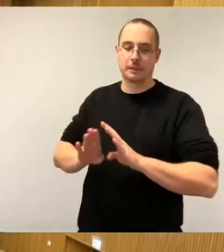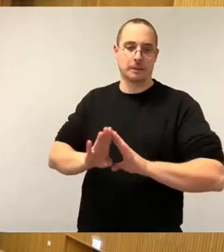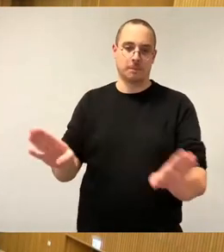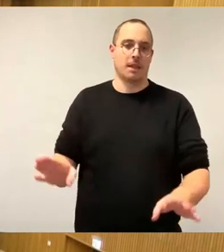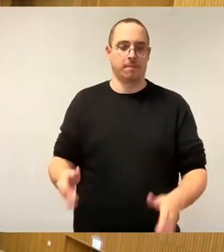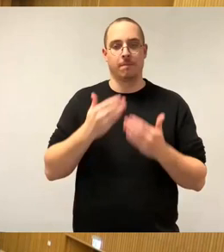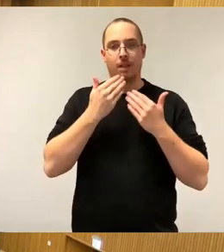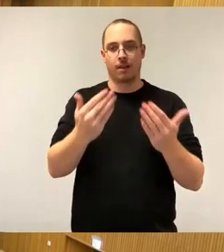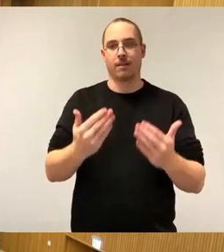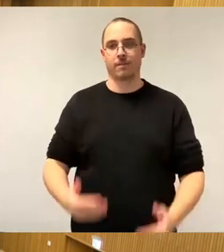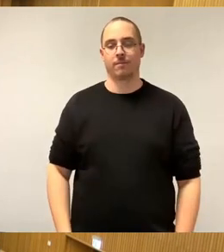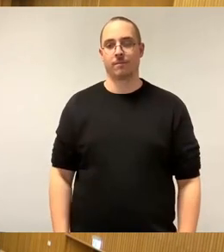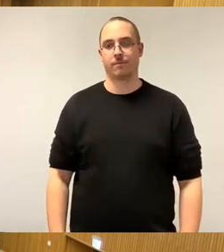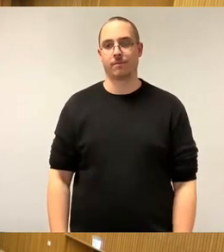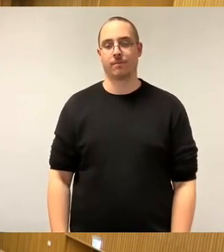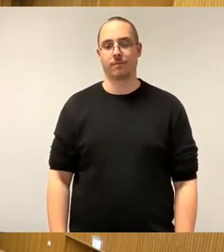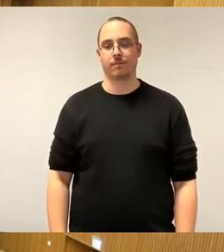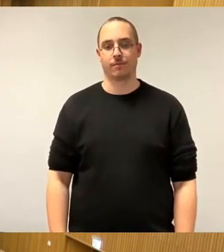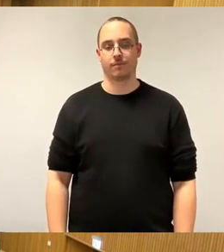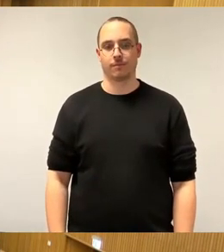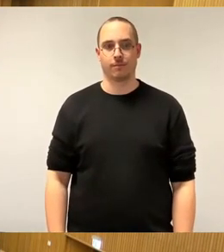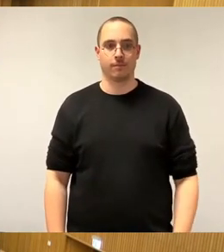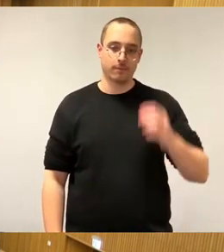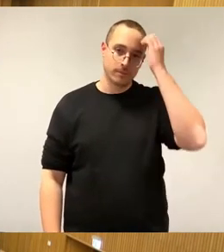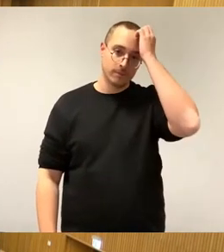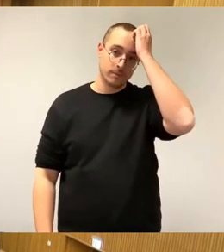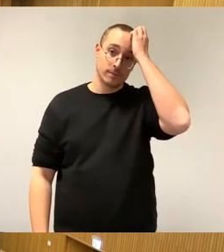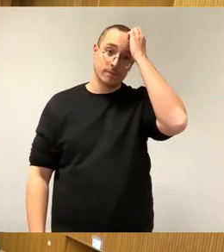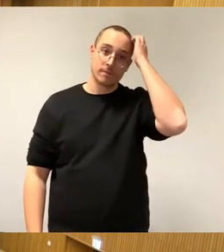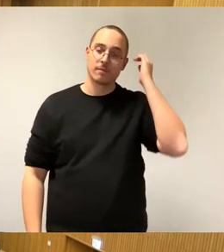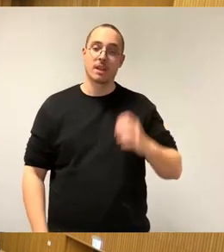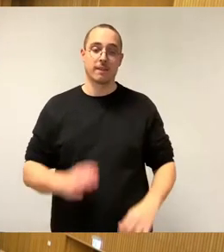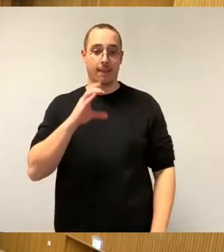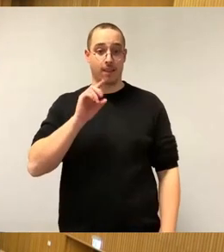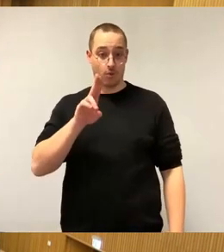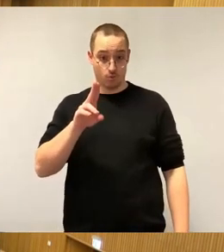So wird noch einmal das Wort der CDU-Fraktion gewünscht. Herr Dr. Brauns, dann.